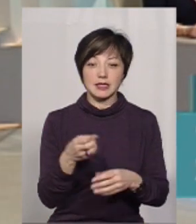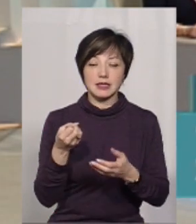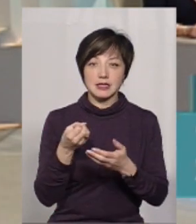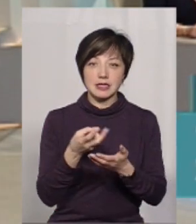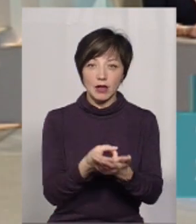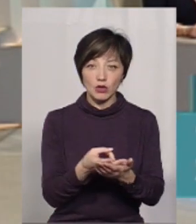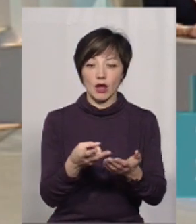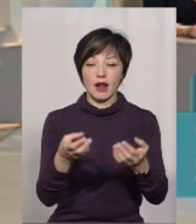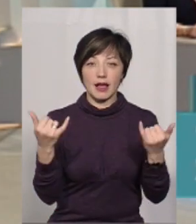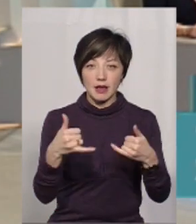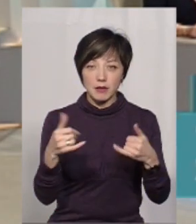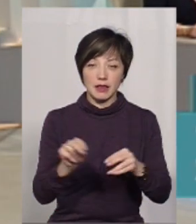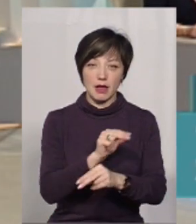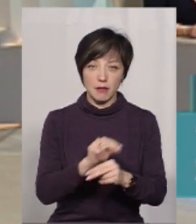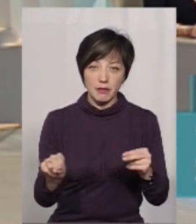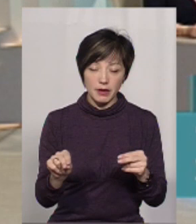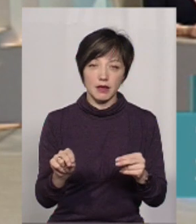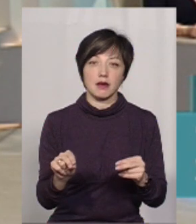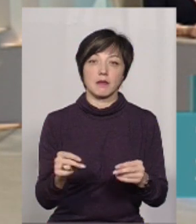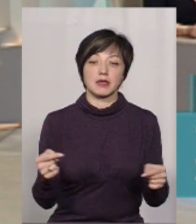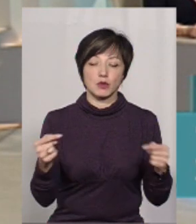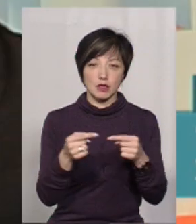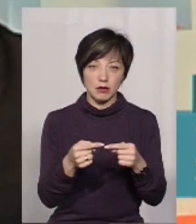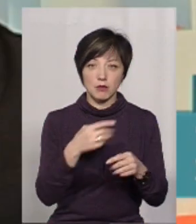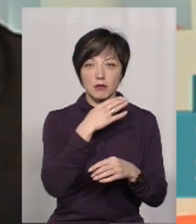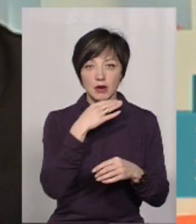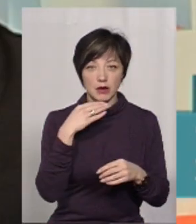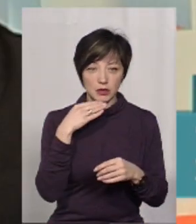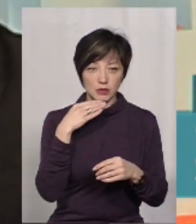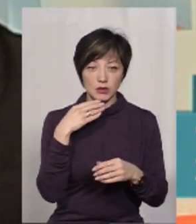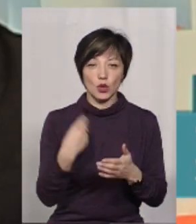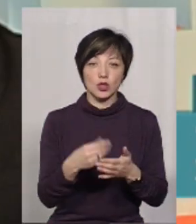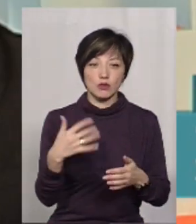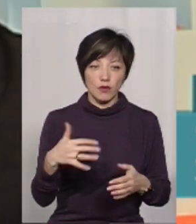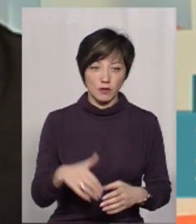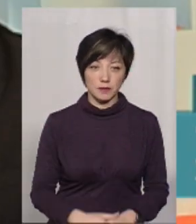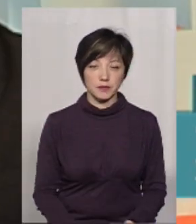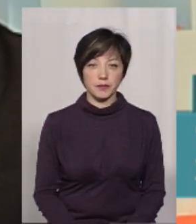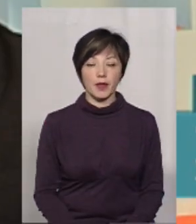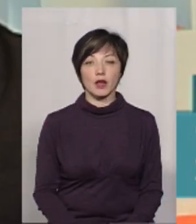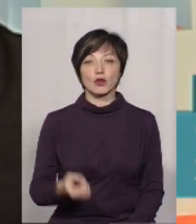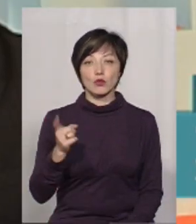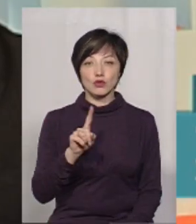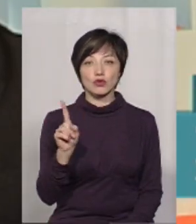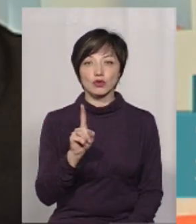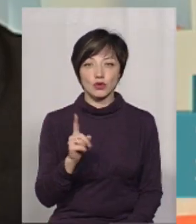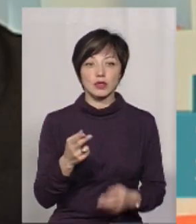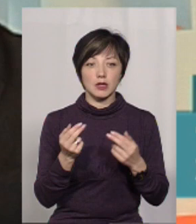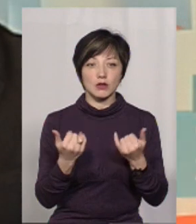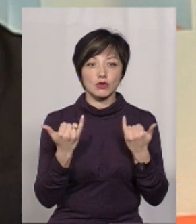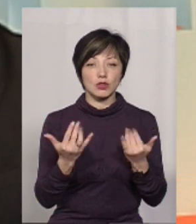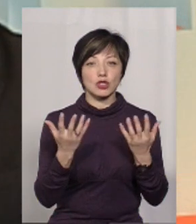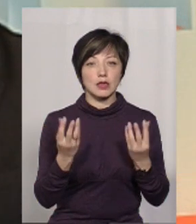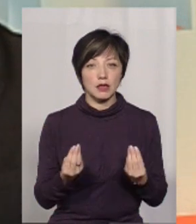стаціонарної хімії і імуннотерапії безпосередньо багато дороговартісної. Тому що, да, ми на